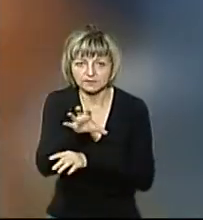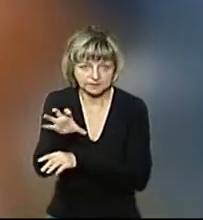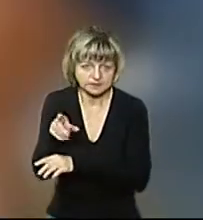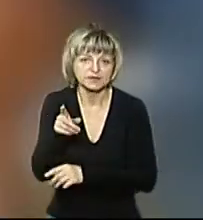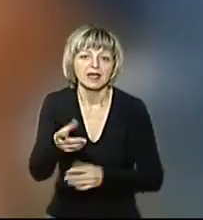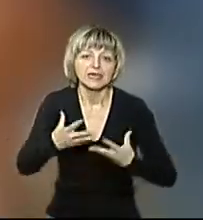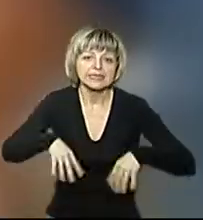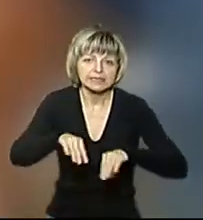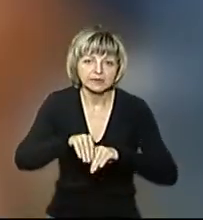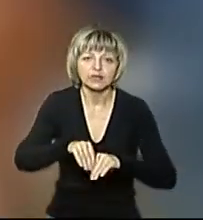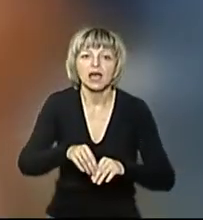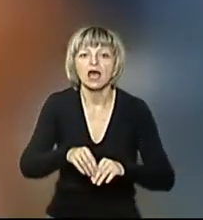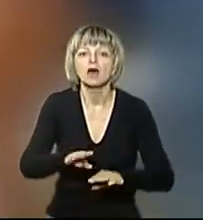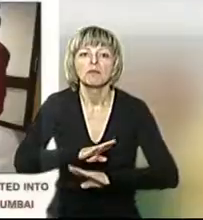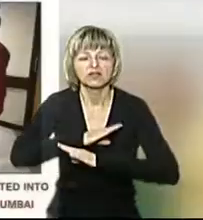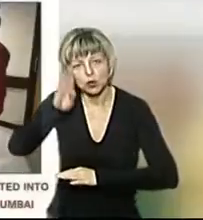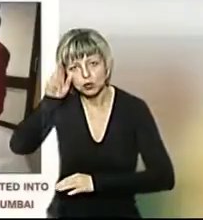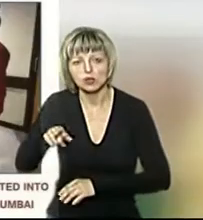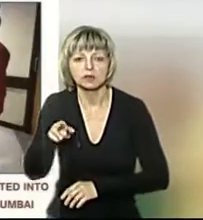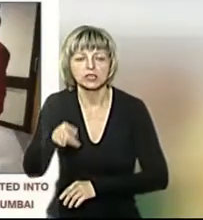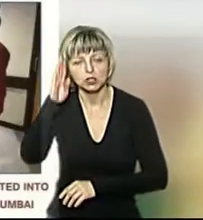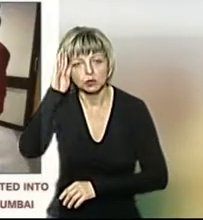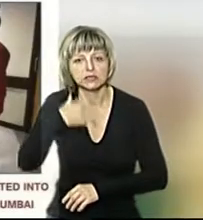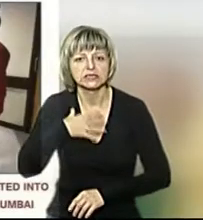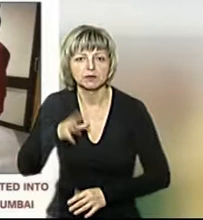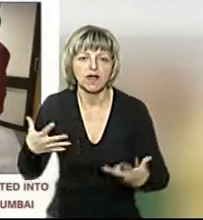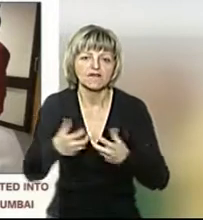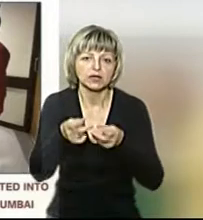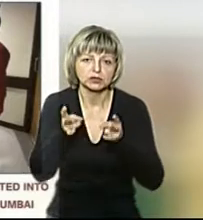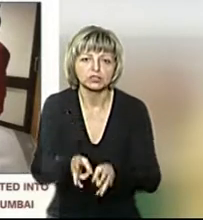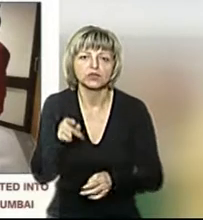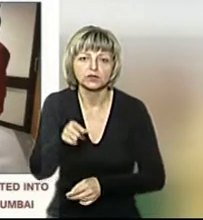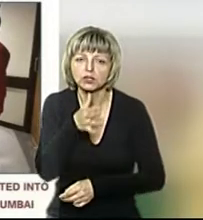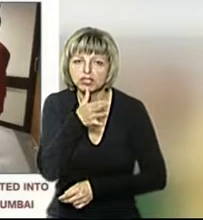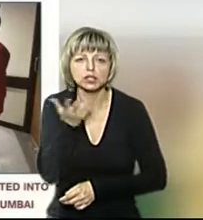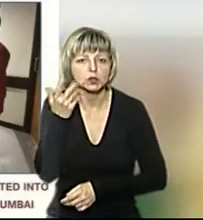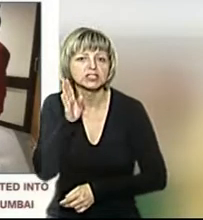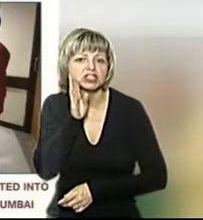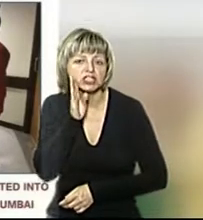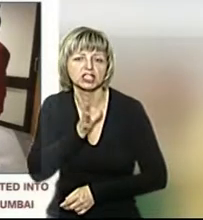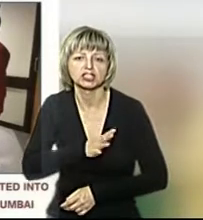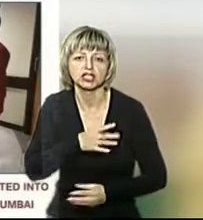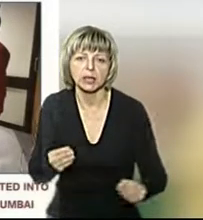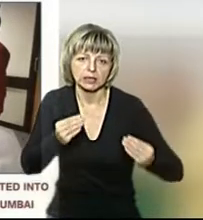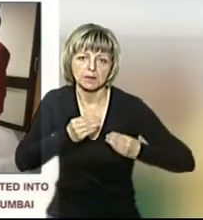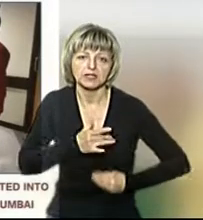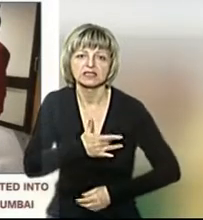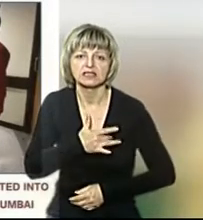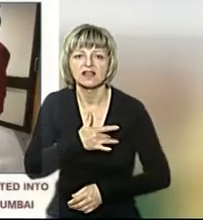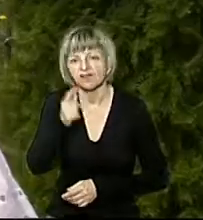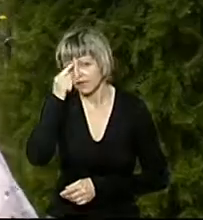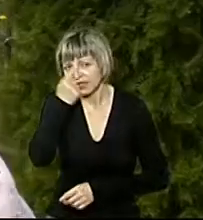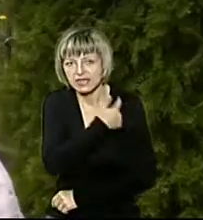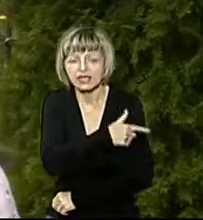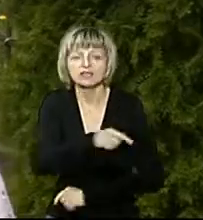Наталчаного донора. І він сам – індус Раві Давані, який загинув в автокатастрофі в той час, коли українка чекала на пересадку серця в індійській